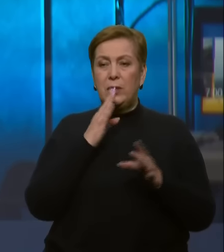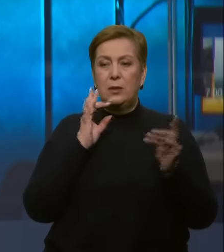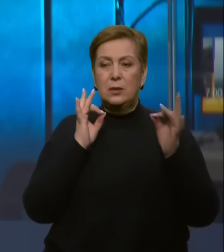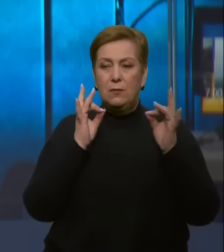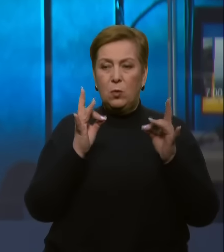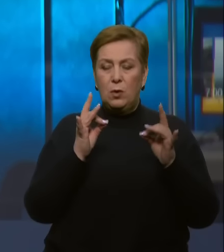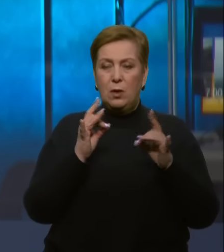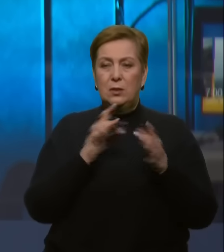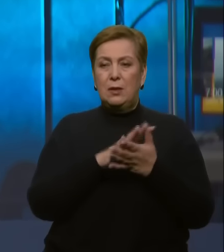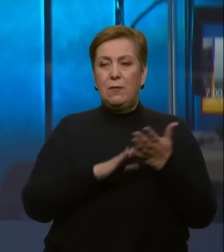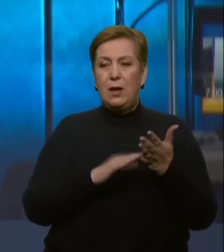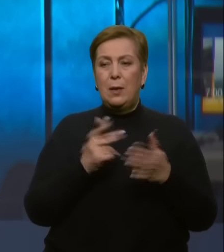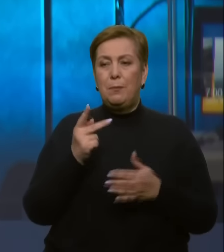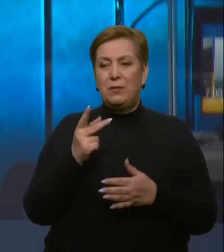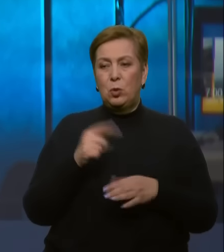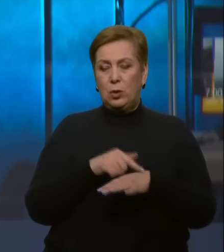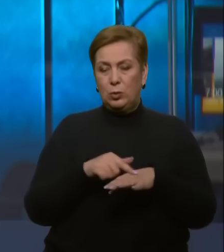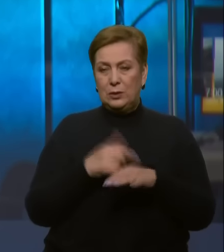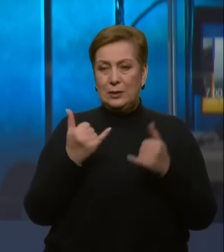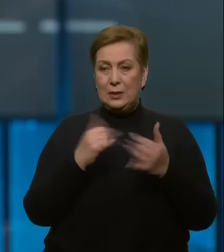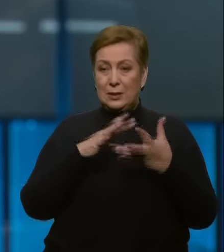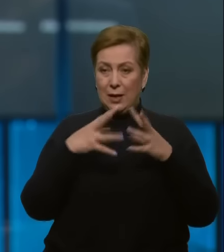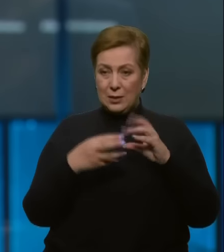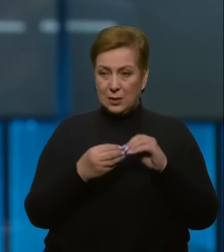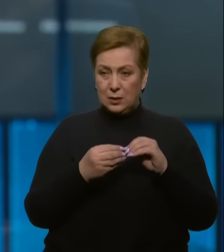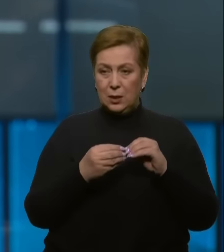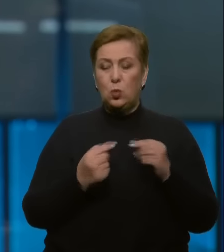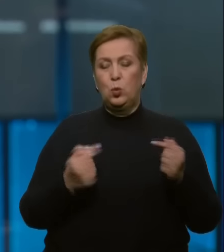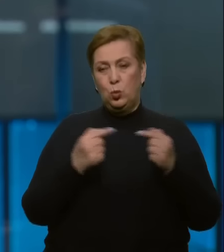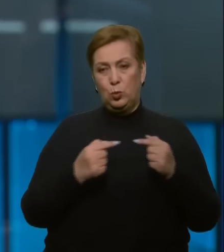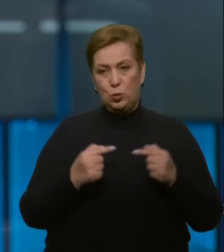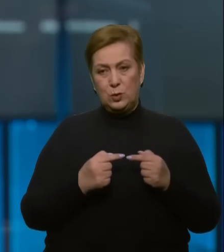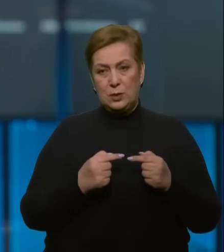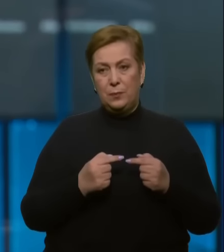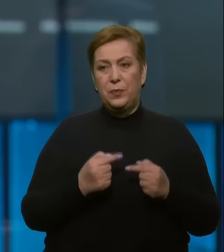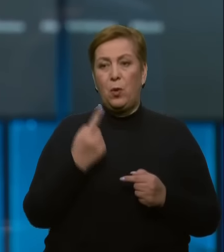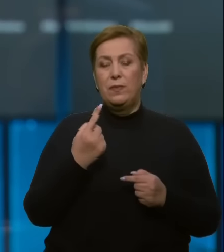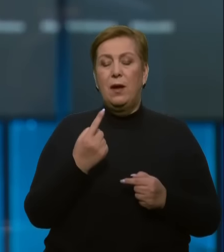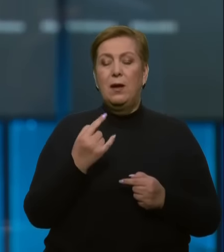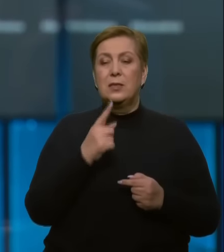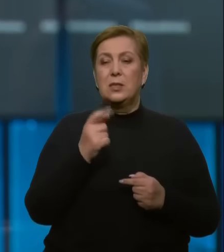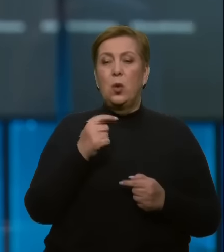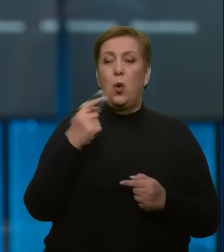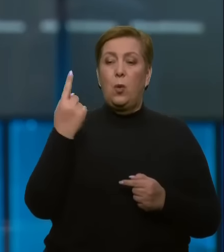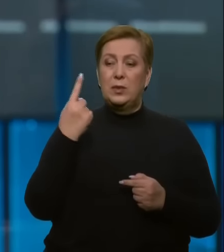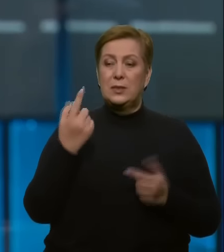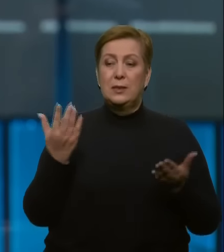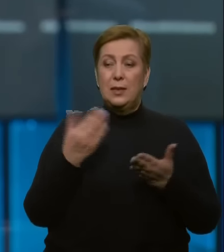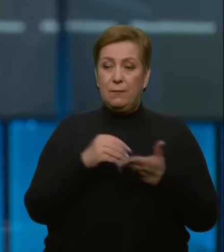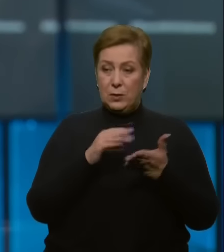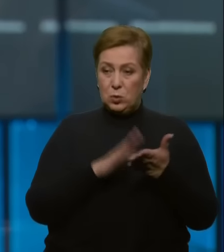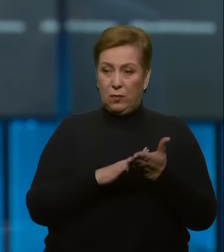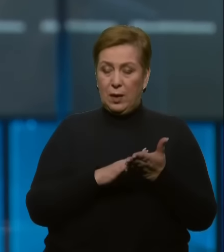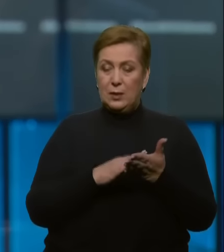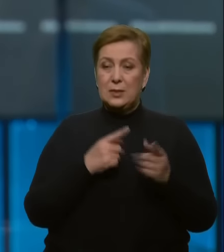години. Нині наслідки ворожої атаки уточнюються. Одна з областей, де вночі фіксували загрозу